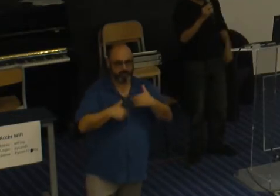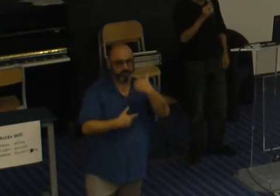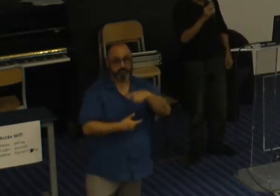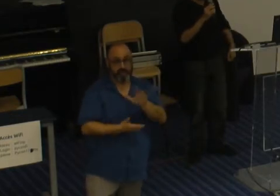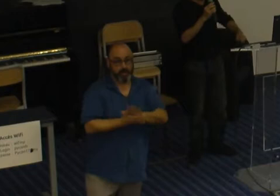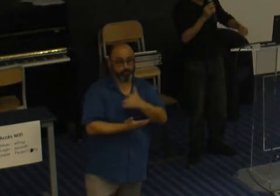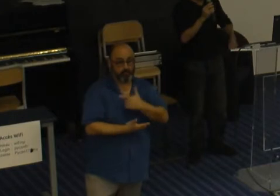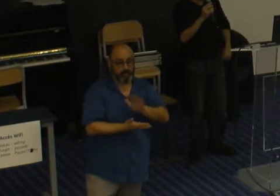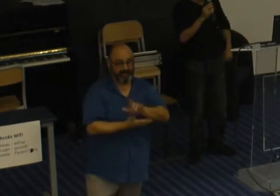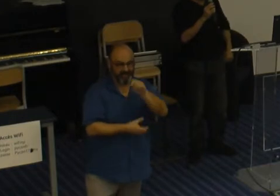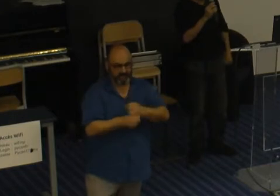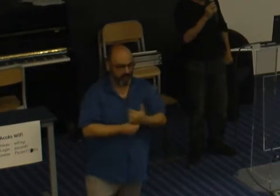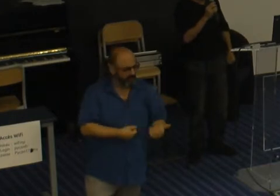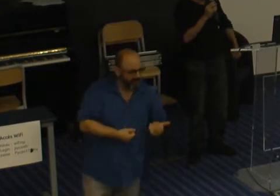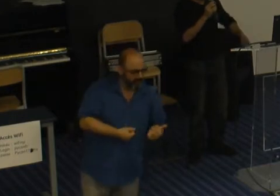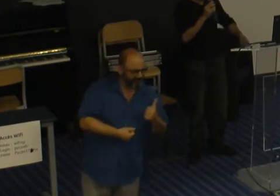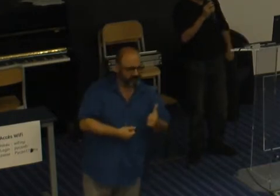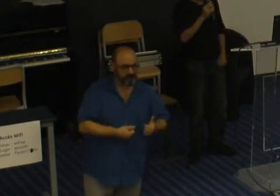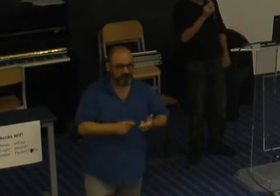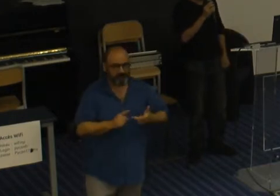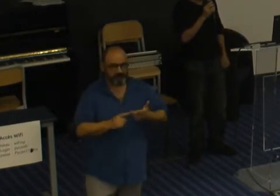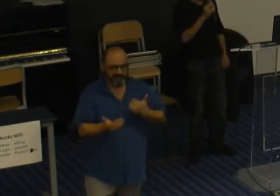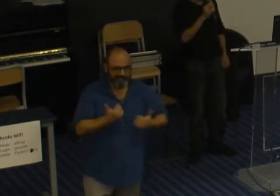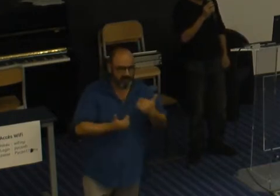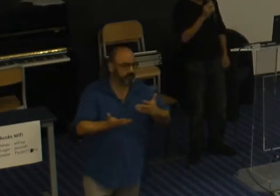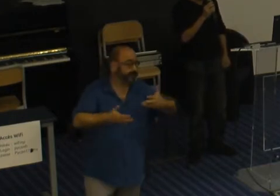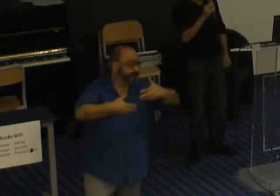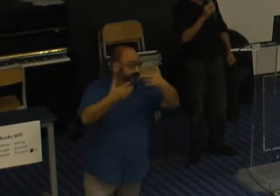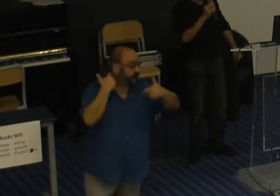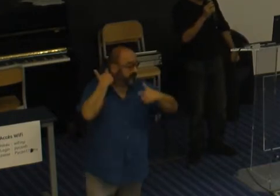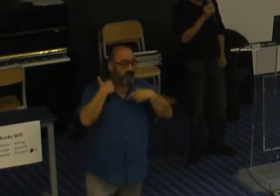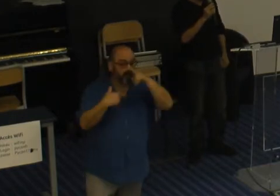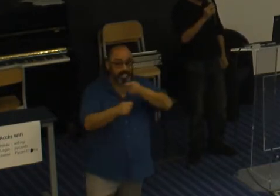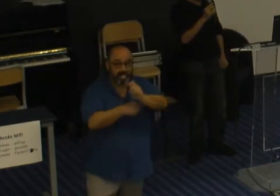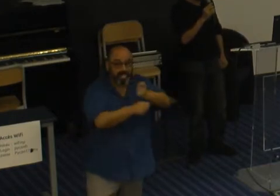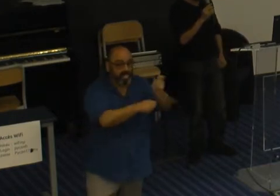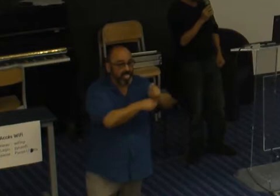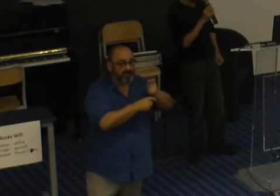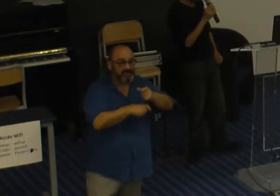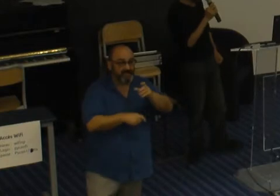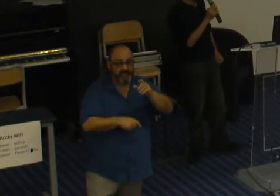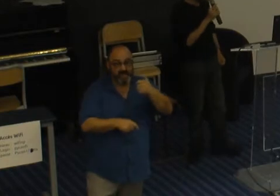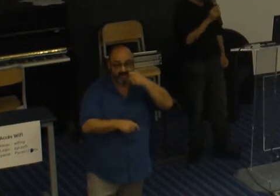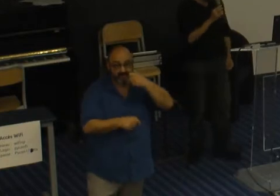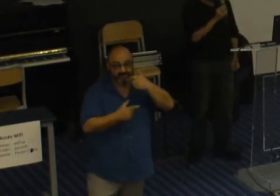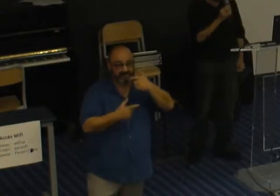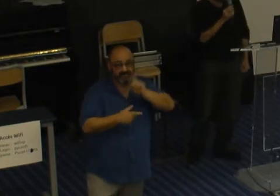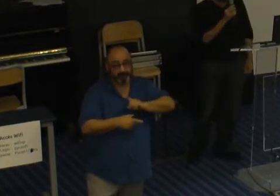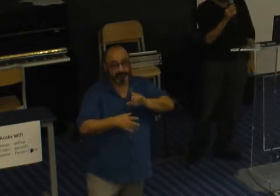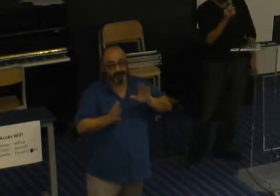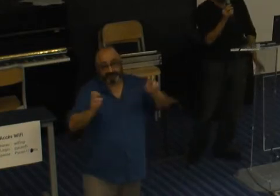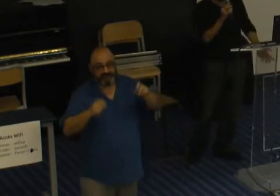manger et qui fait des blagues sexistes. Ce n pas forcément très malin. C'est ce qu'on appelle la culture des